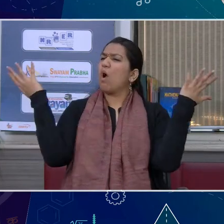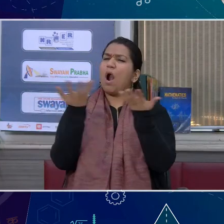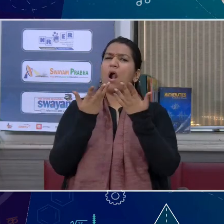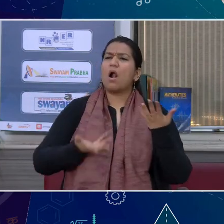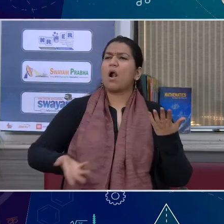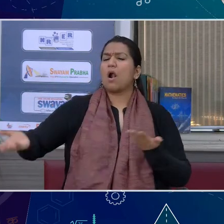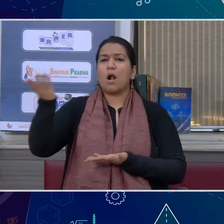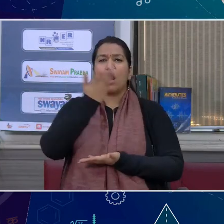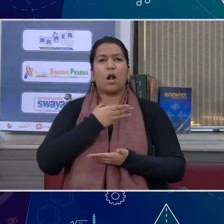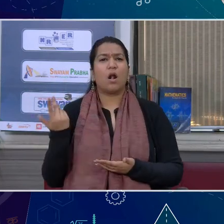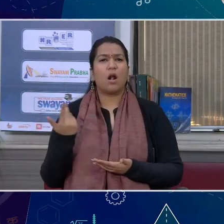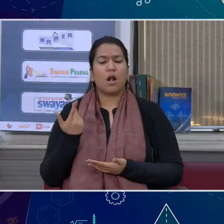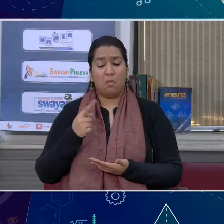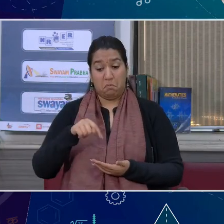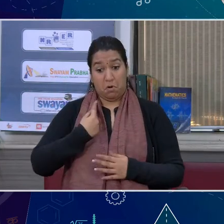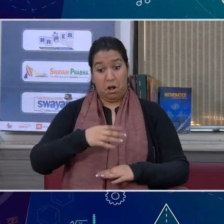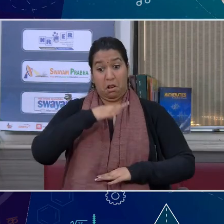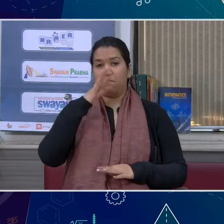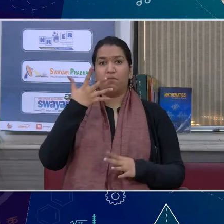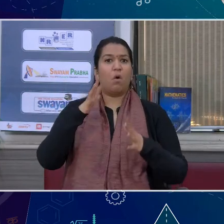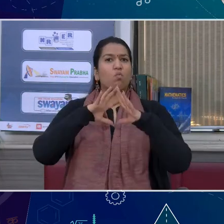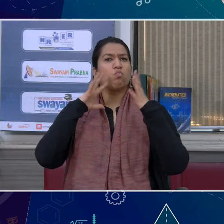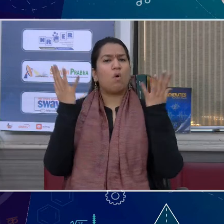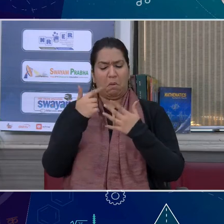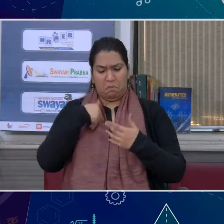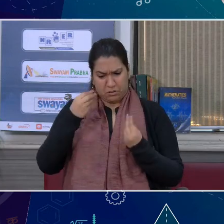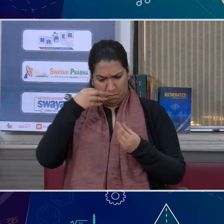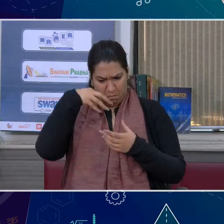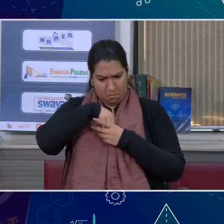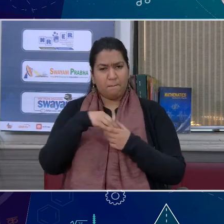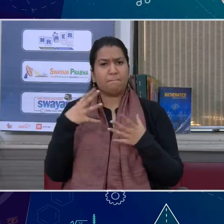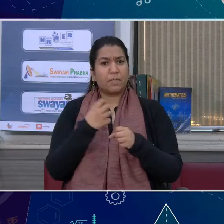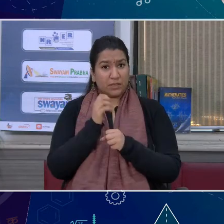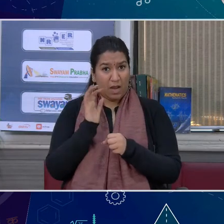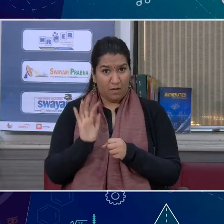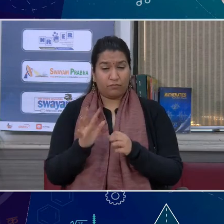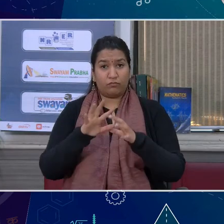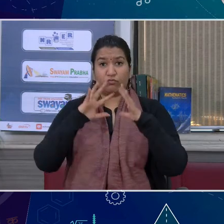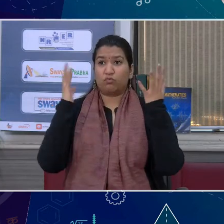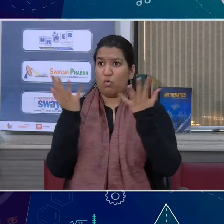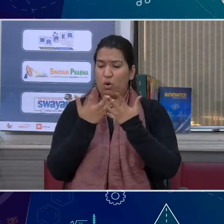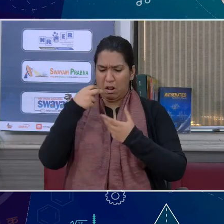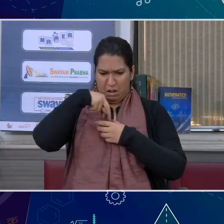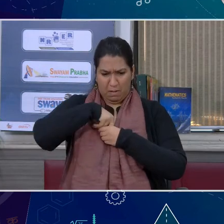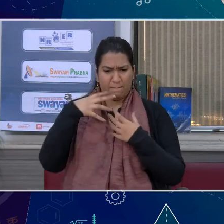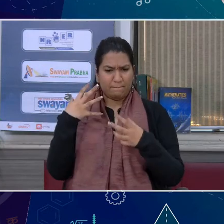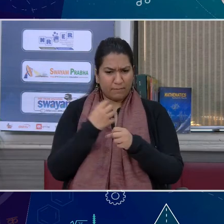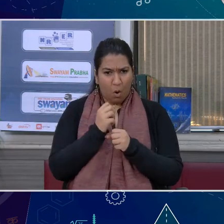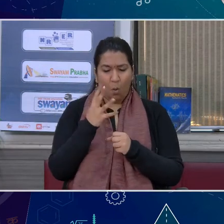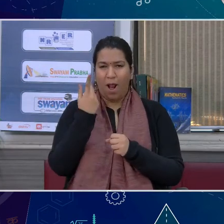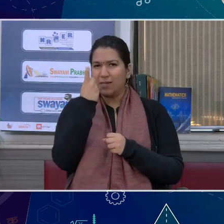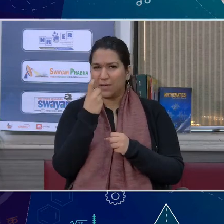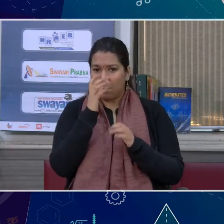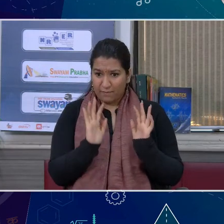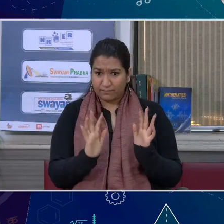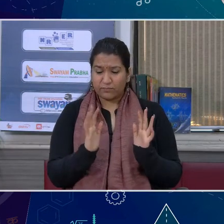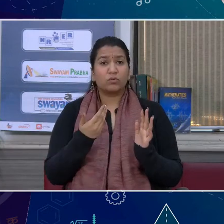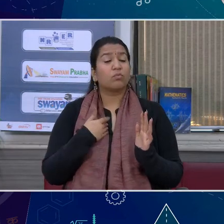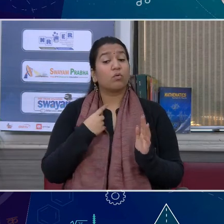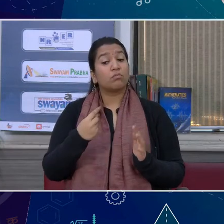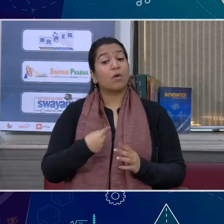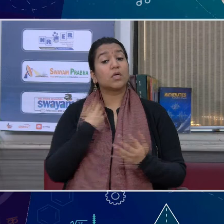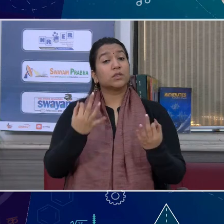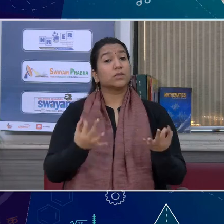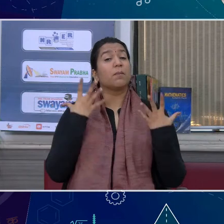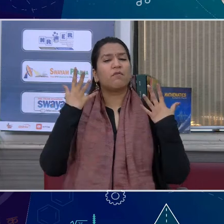कभी किवल हम हम यह अपून नहीं है अगर हम में कोई कमी है हम में कोई किसी चीज की कमी रहेगी किसी गुण की कमी रहे है तो किवल हम हम ही